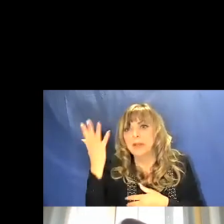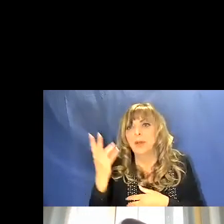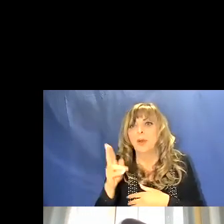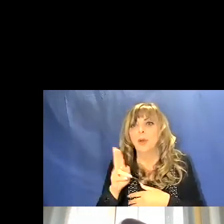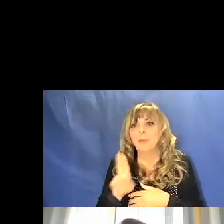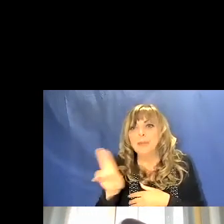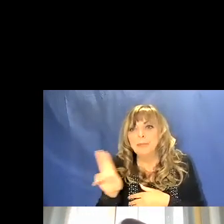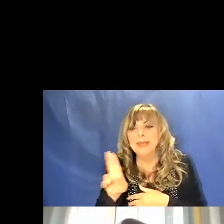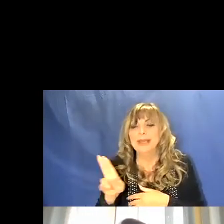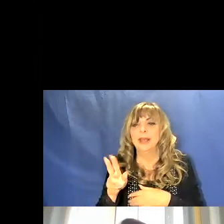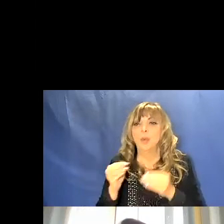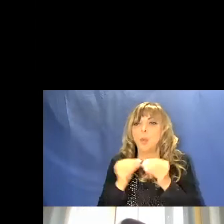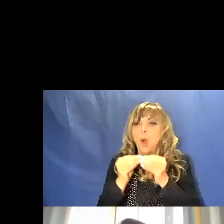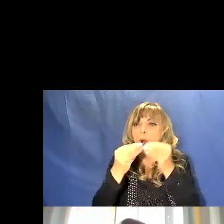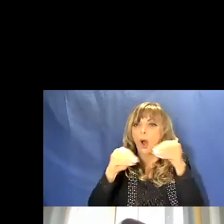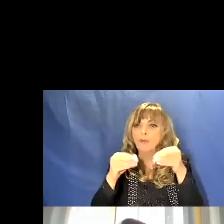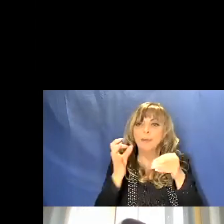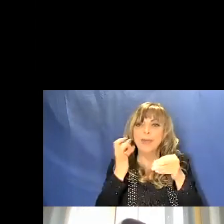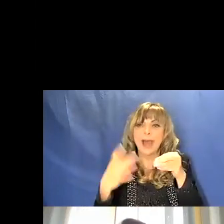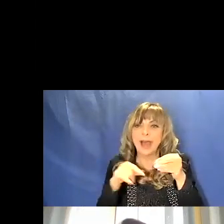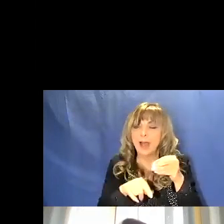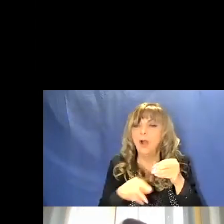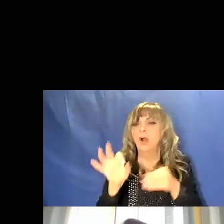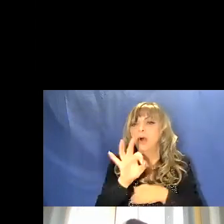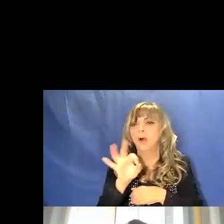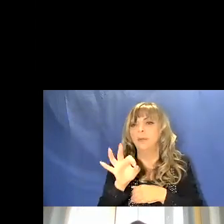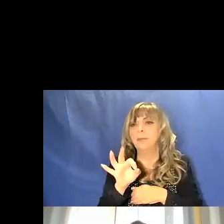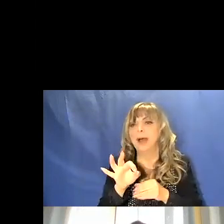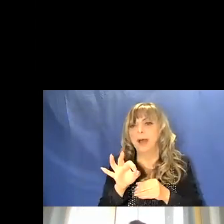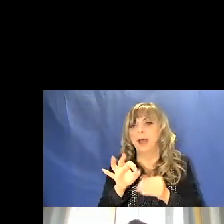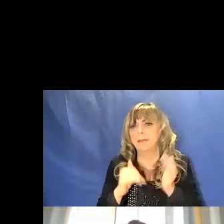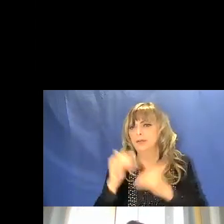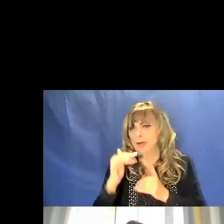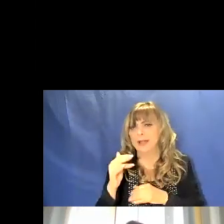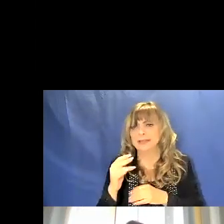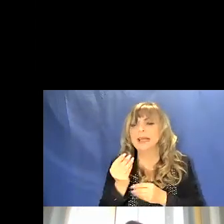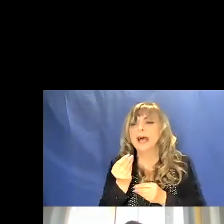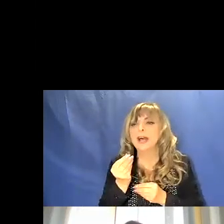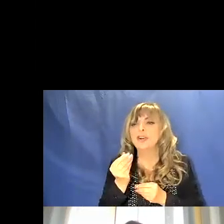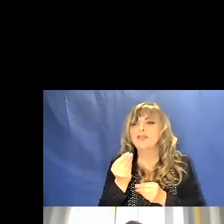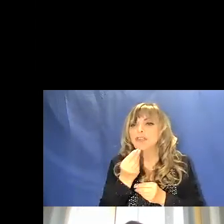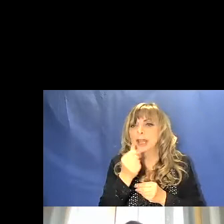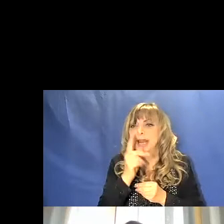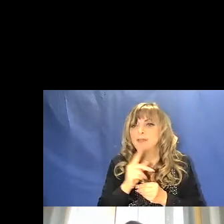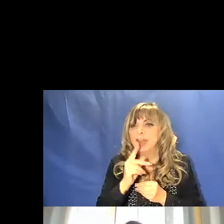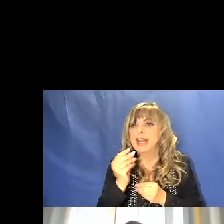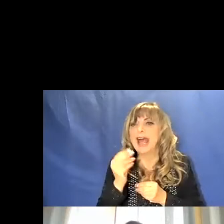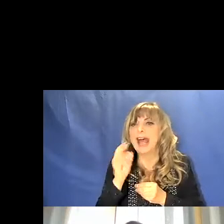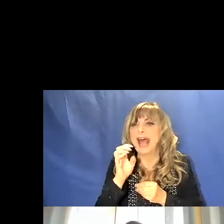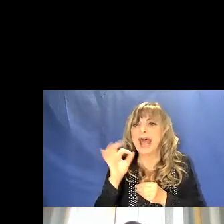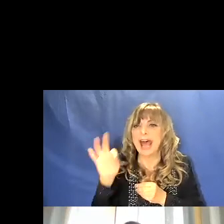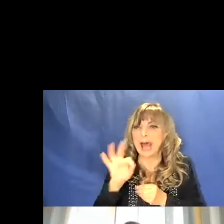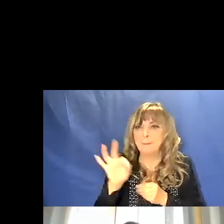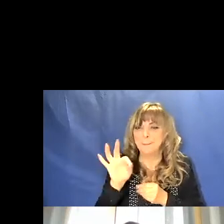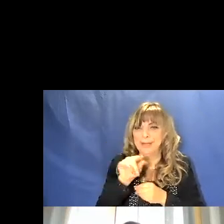chiaro d'uovo però la cera d'api è un elemento fisso nella preparazione perché è